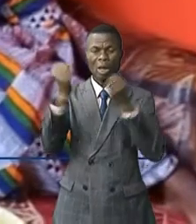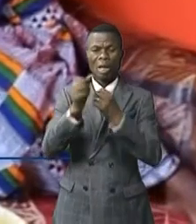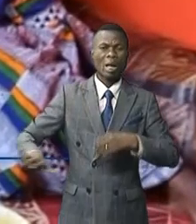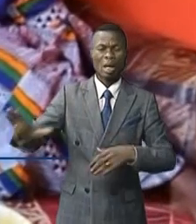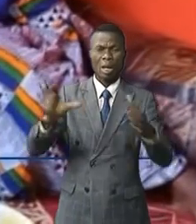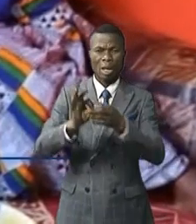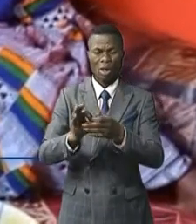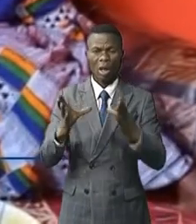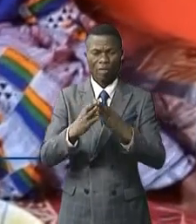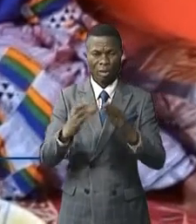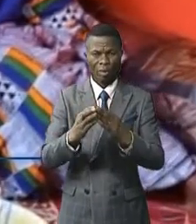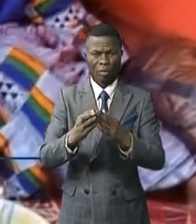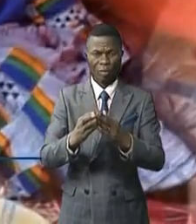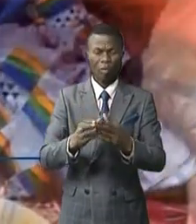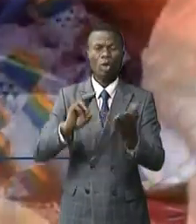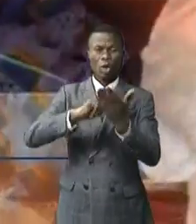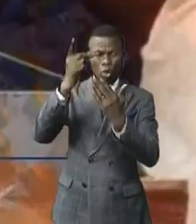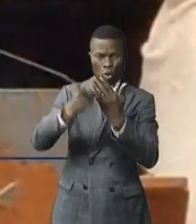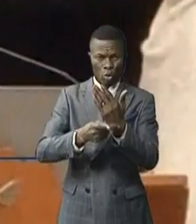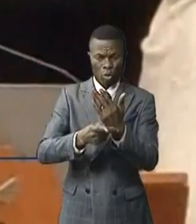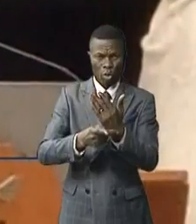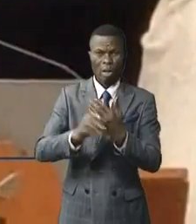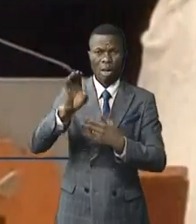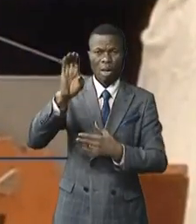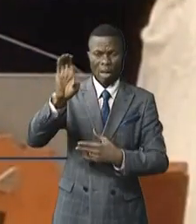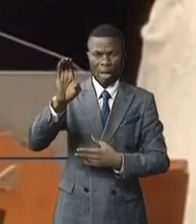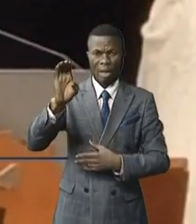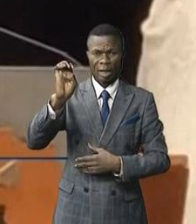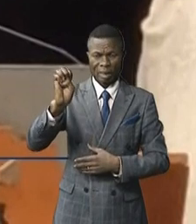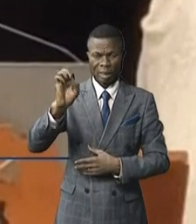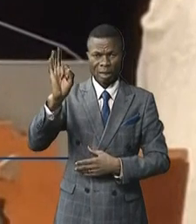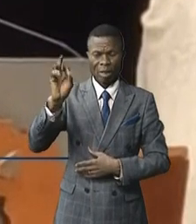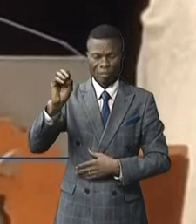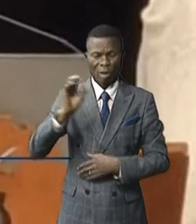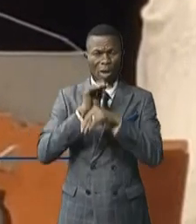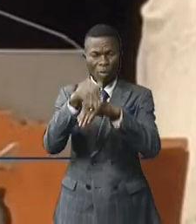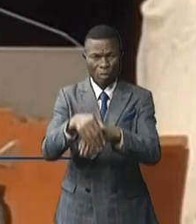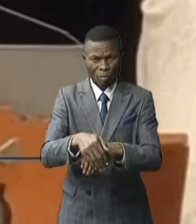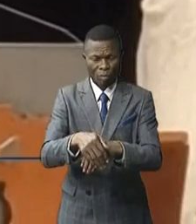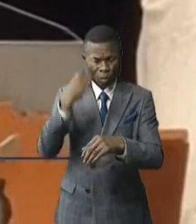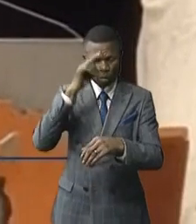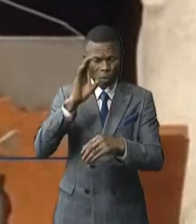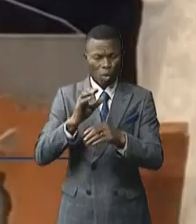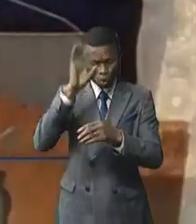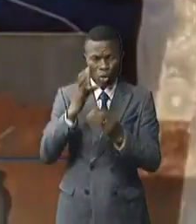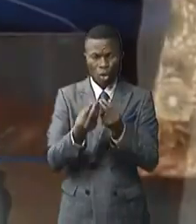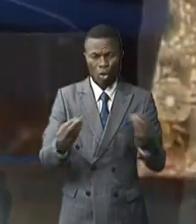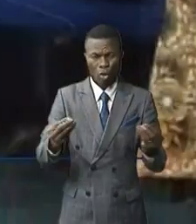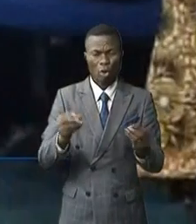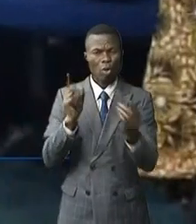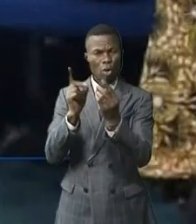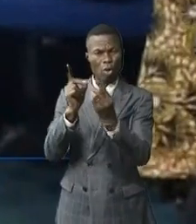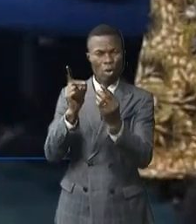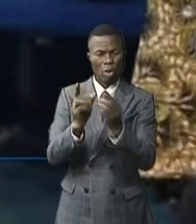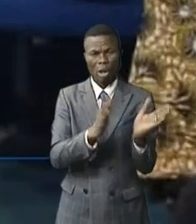Unies, en collaboration avec la plateforme ECFM Niger, y participent pour mener ensemble des consultations